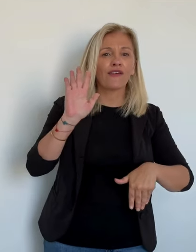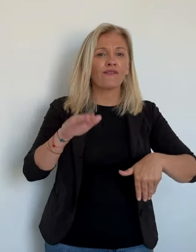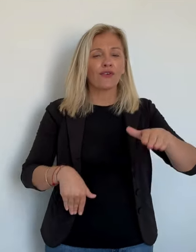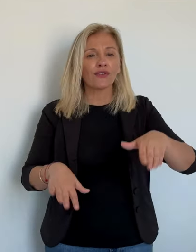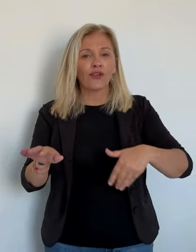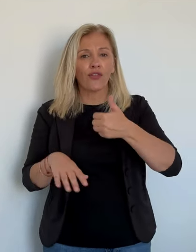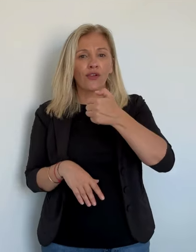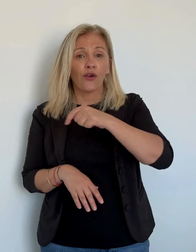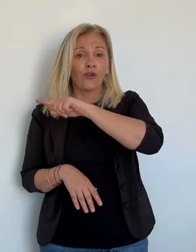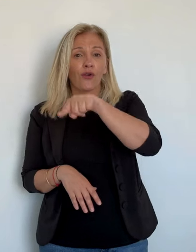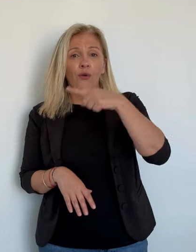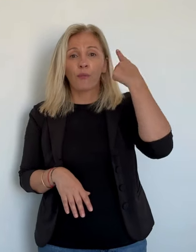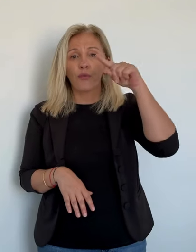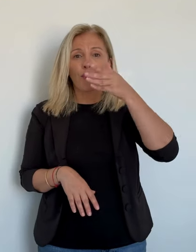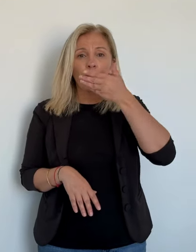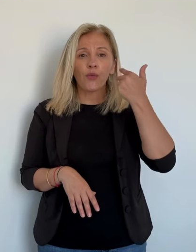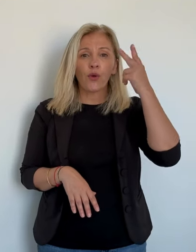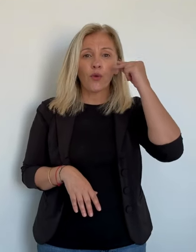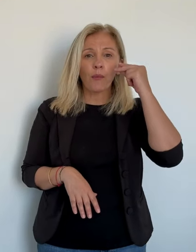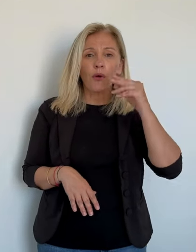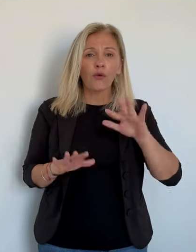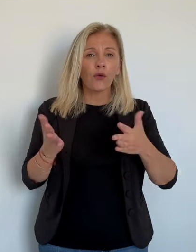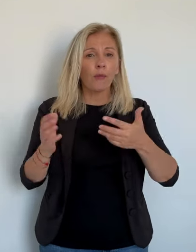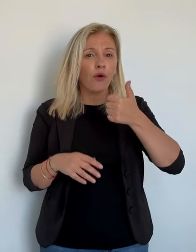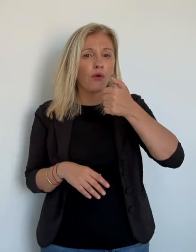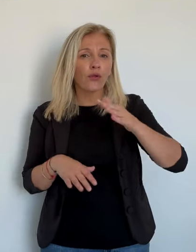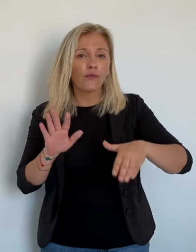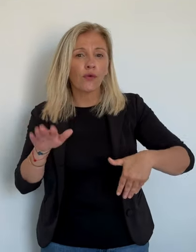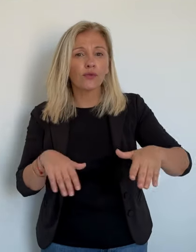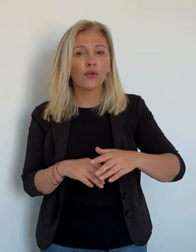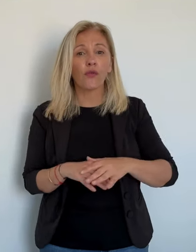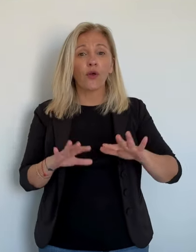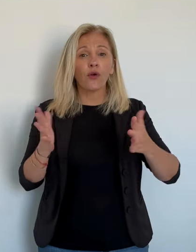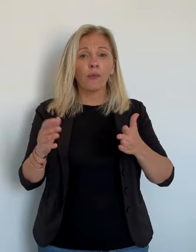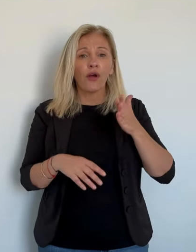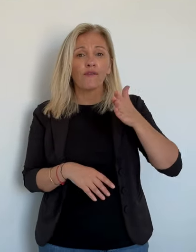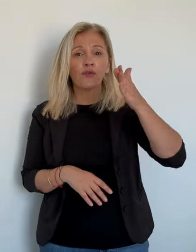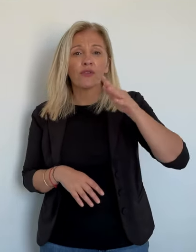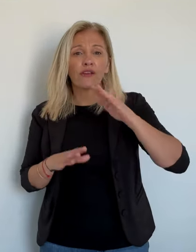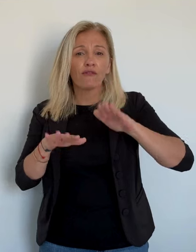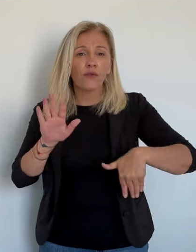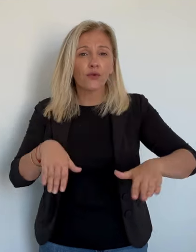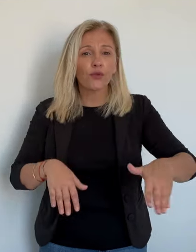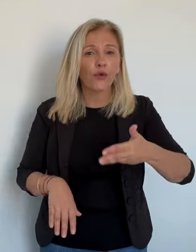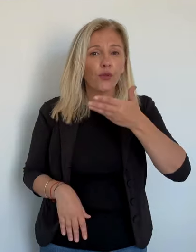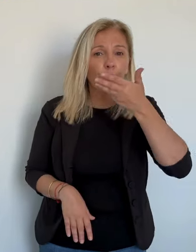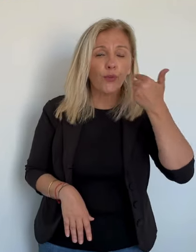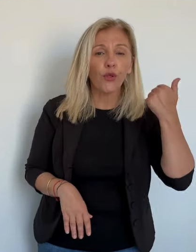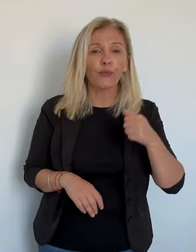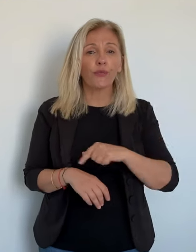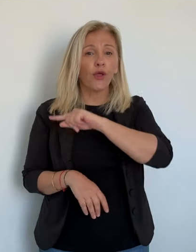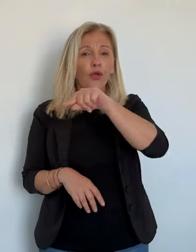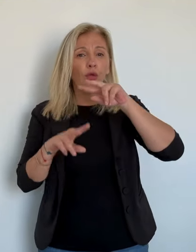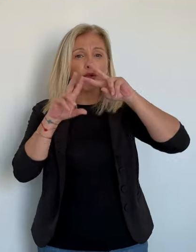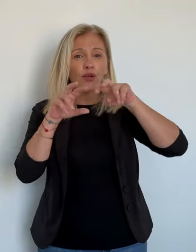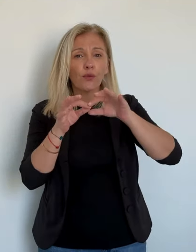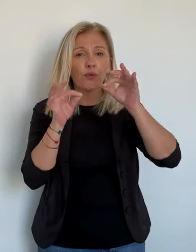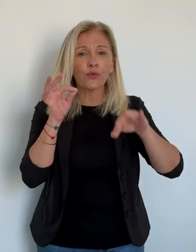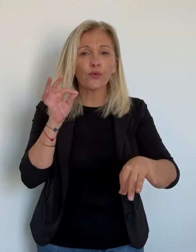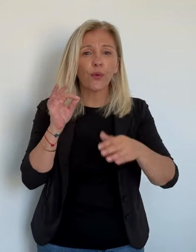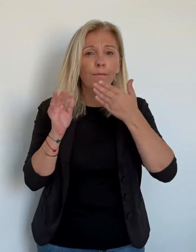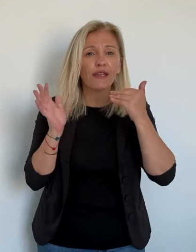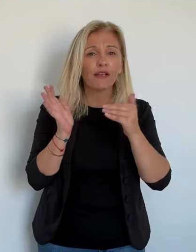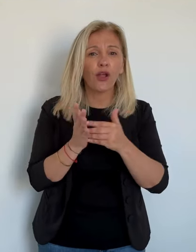Enzo Giuliano avaient fait le déplacement. Pour son grand oral, devant 15 sénateurs, Gilles Simeone y s'est livré, un véritable